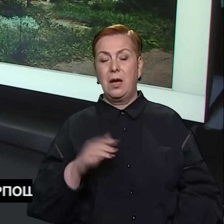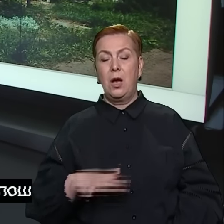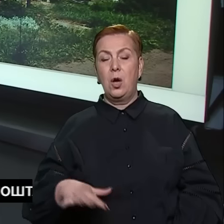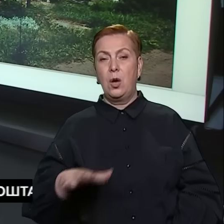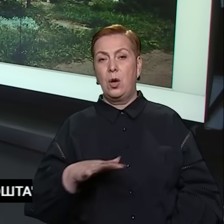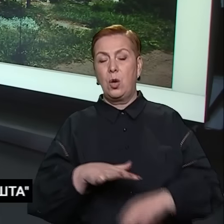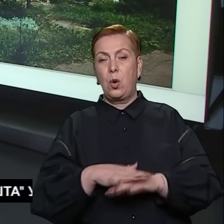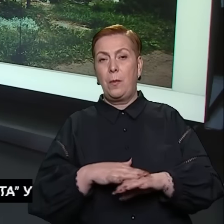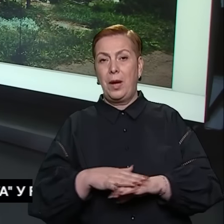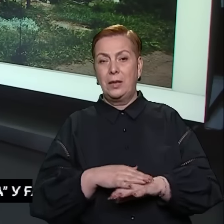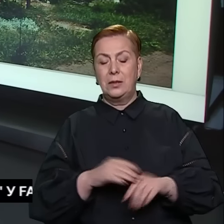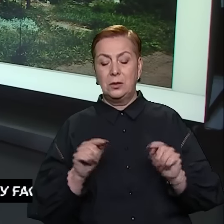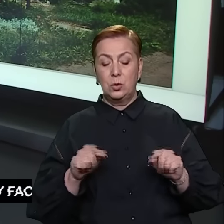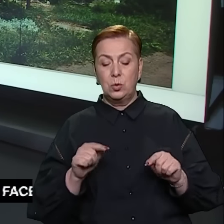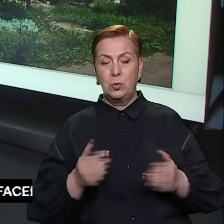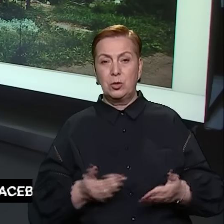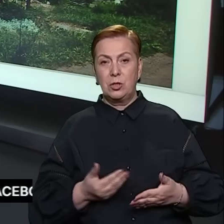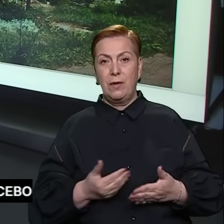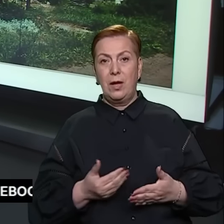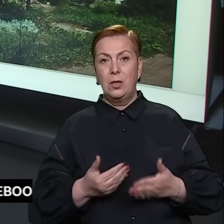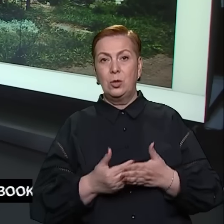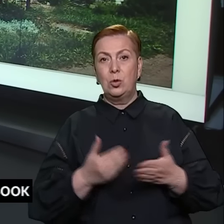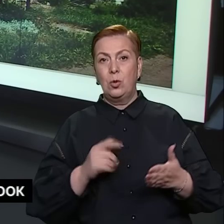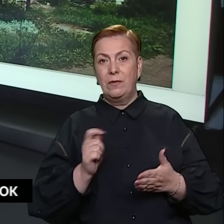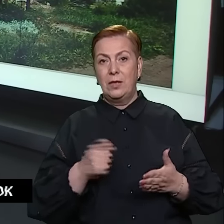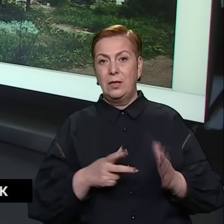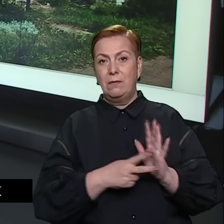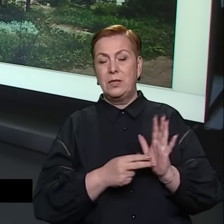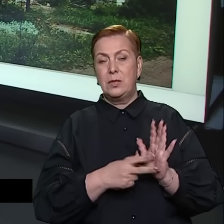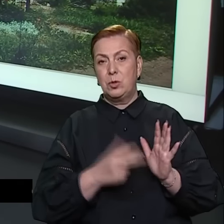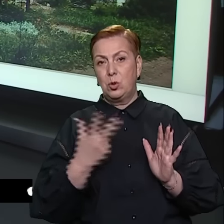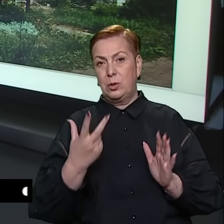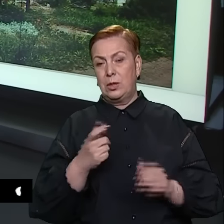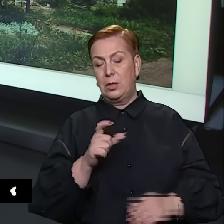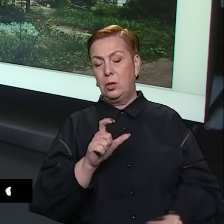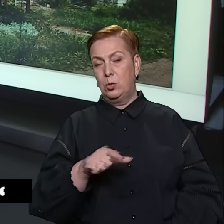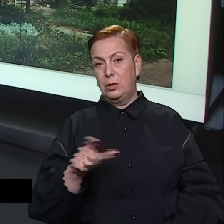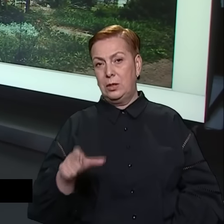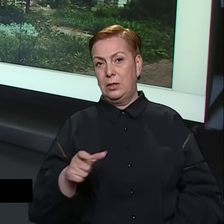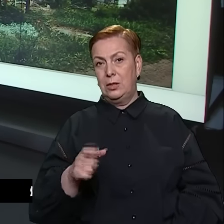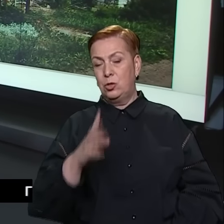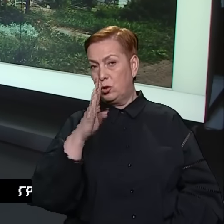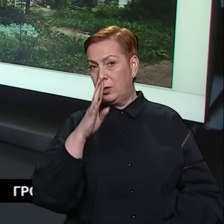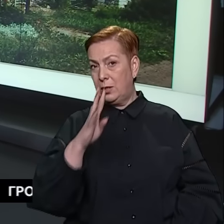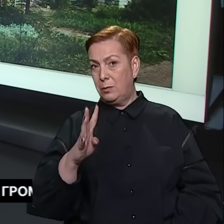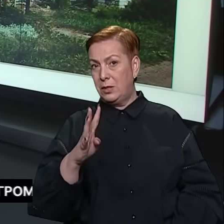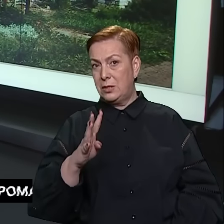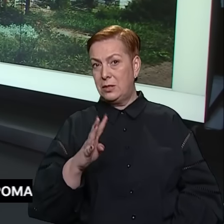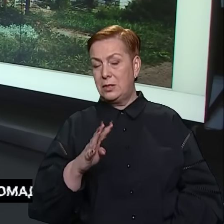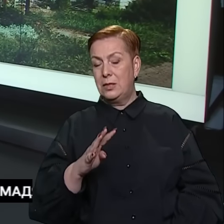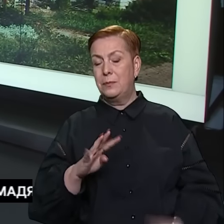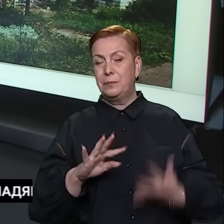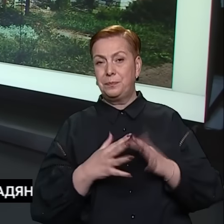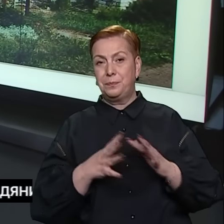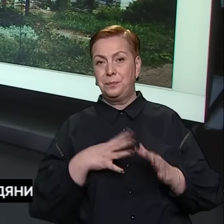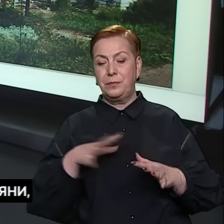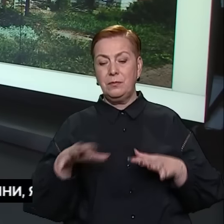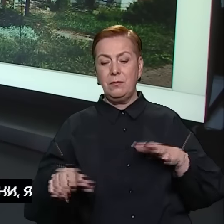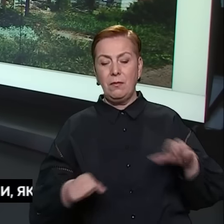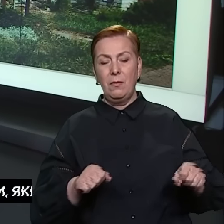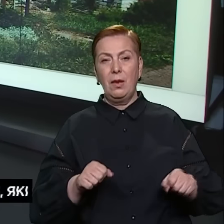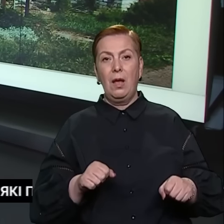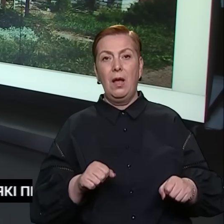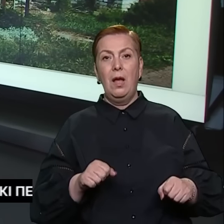До війни тут проживало 803 людини. Населений пункт був 4 місяці окупований і розбитий російськими військами.